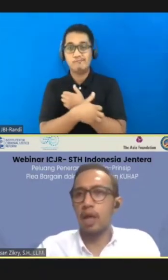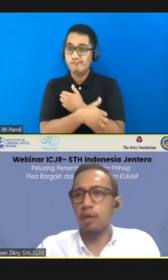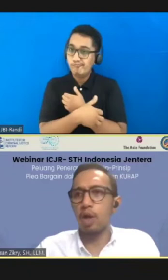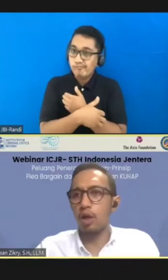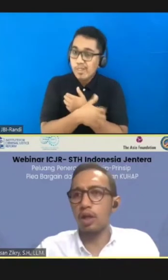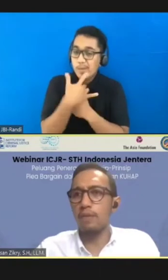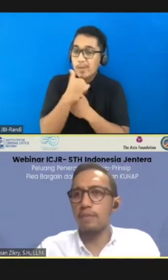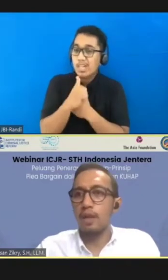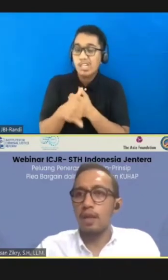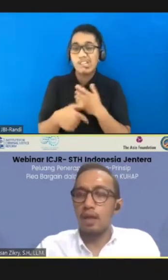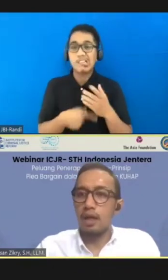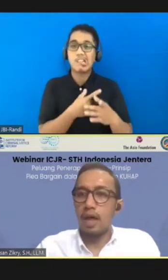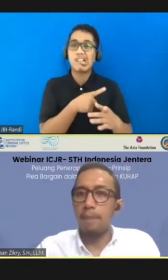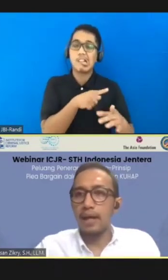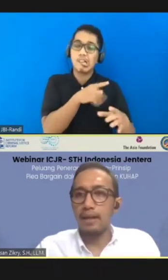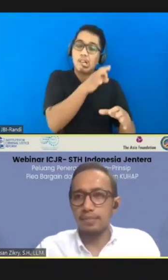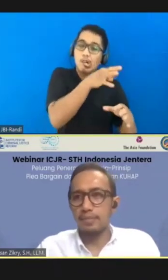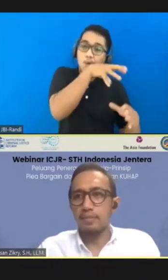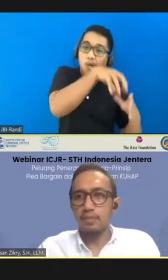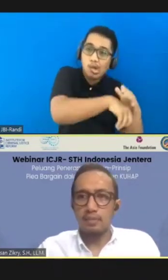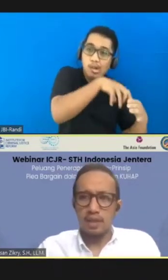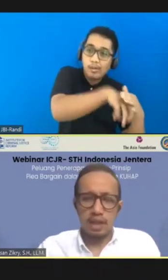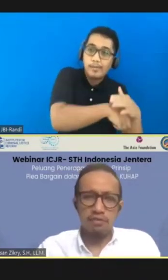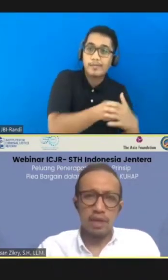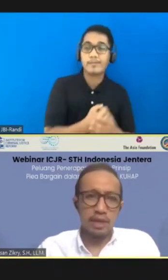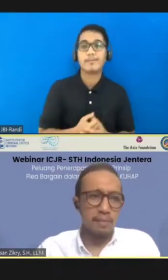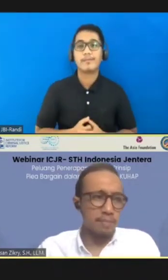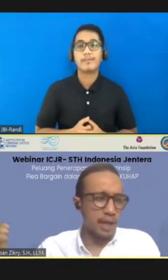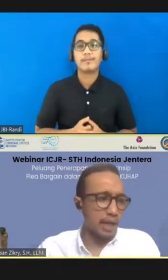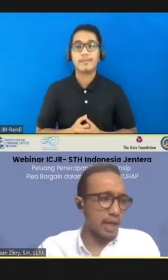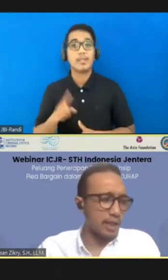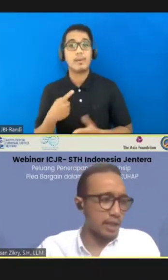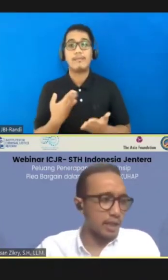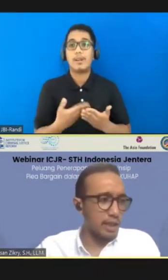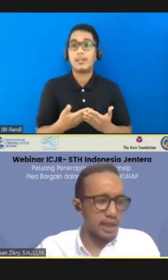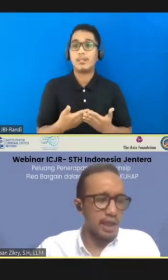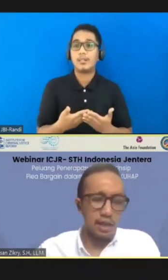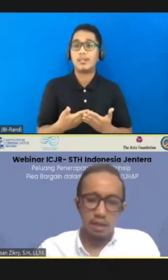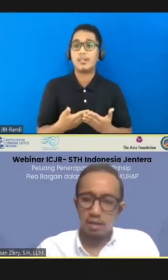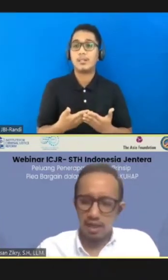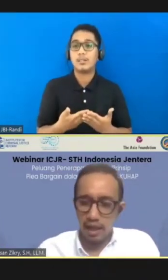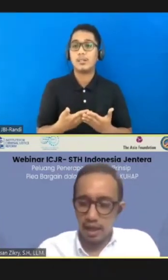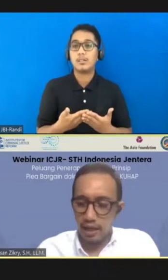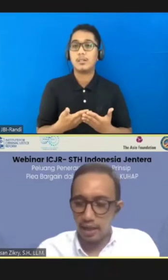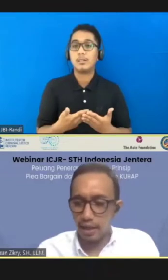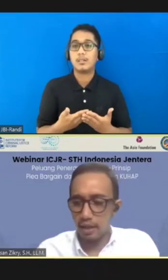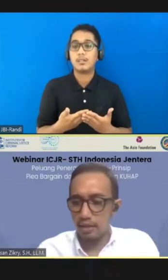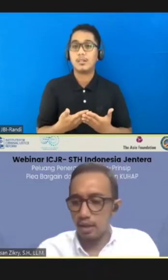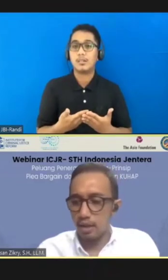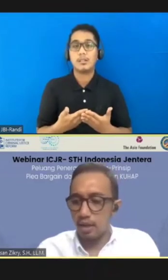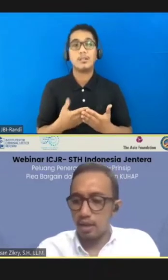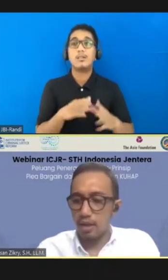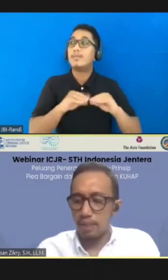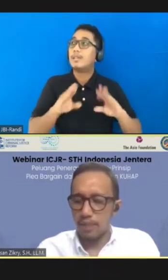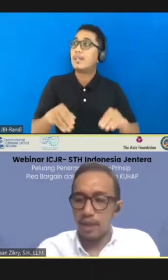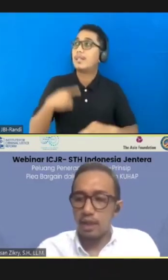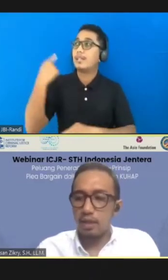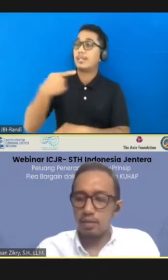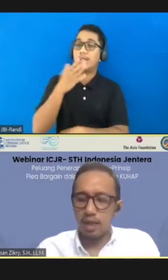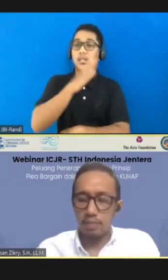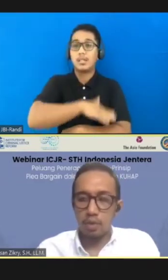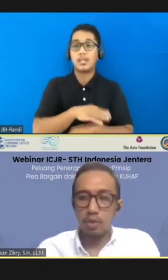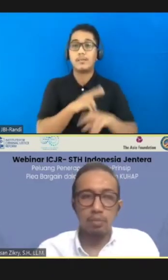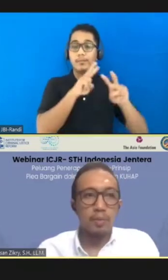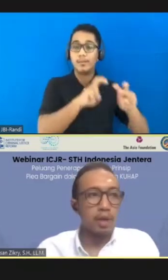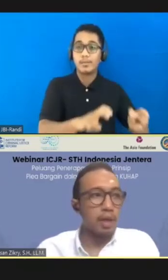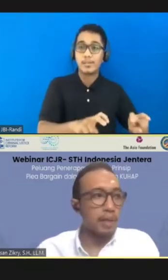bisa mengurangi workload aparat? Karena faktanya perkara yang disidik, kerjaan harian penyidik,